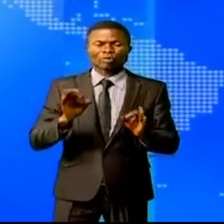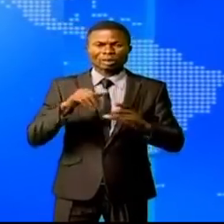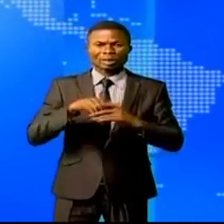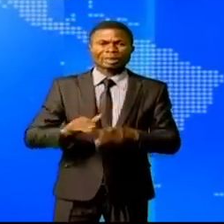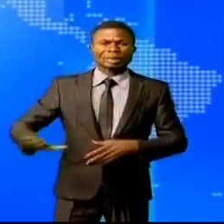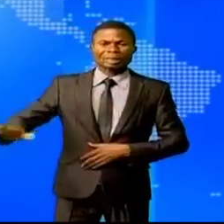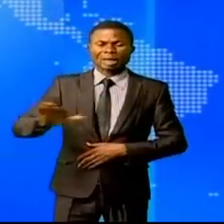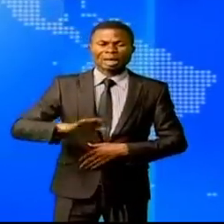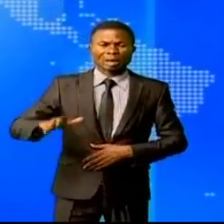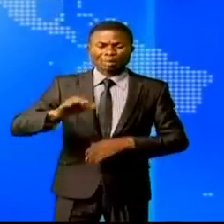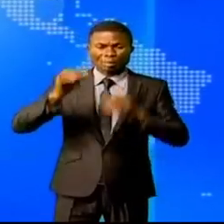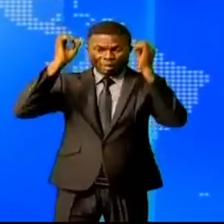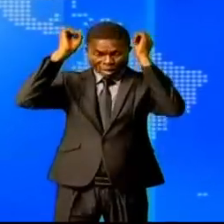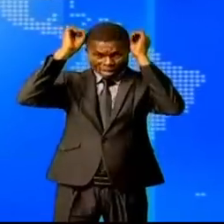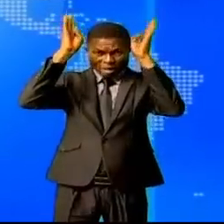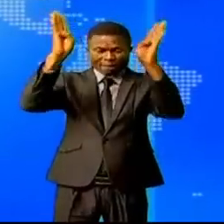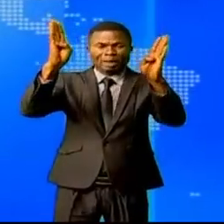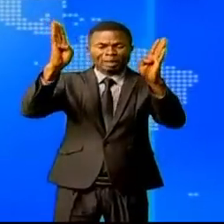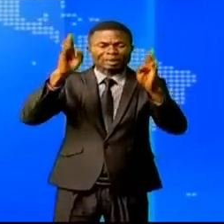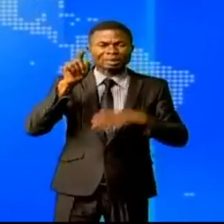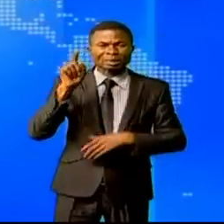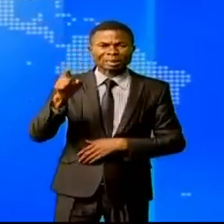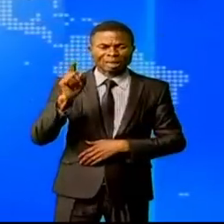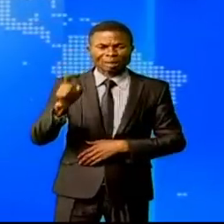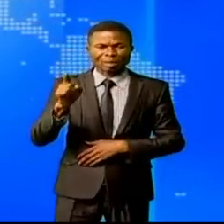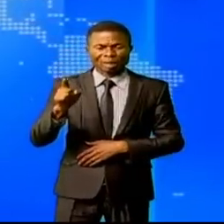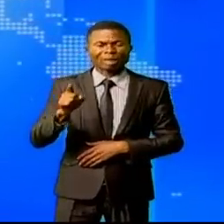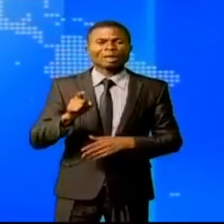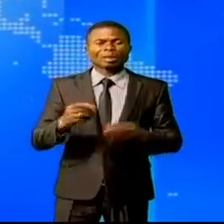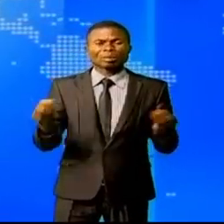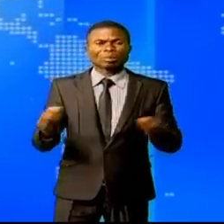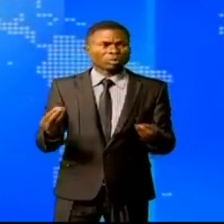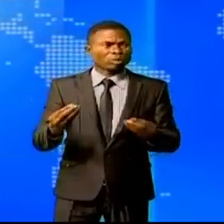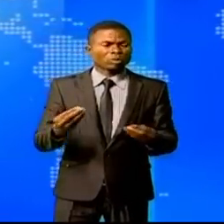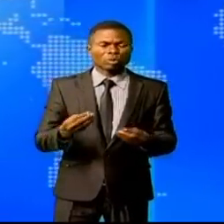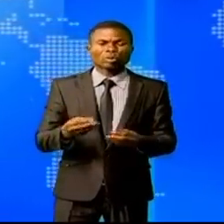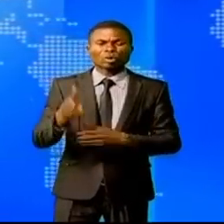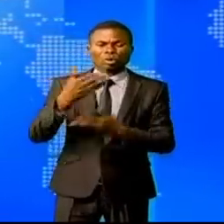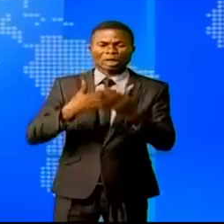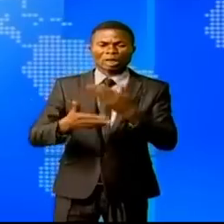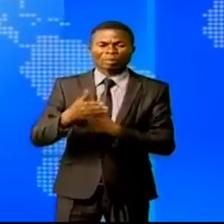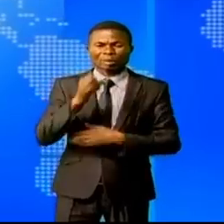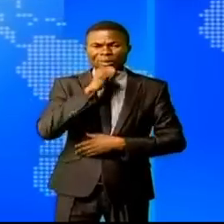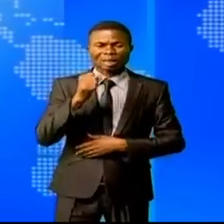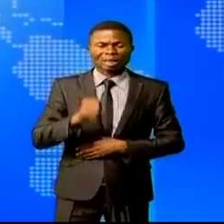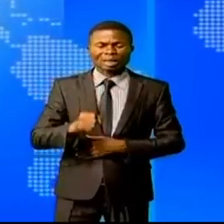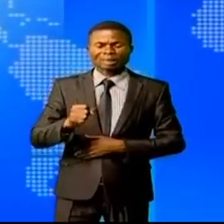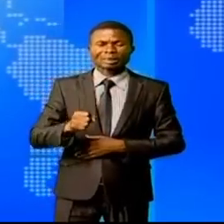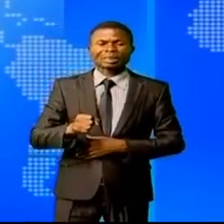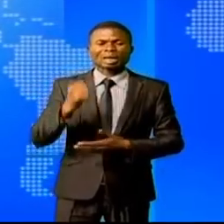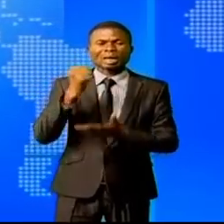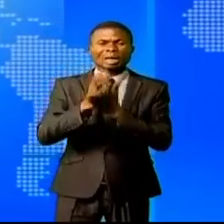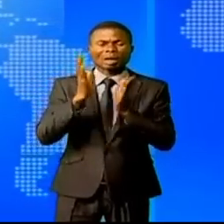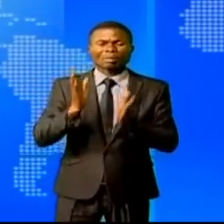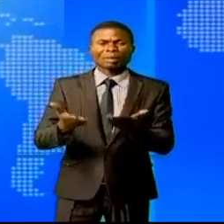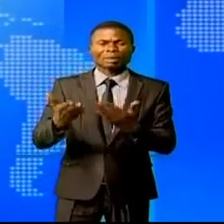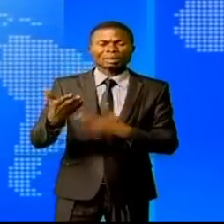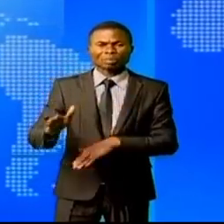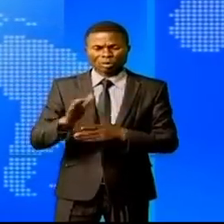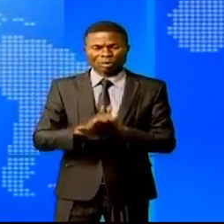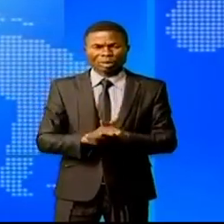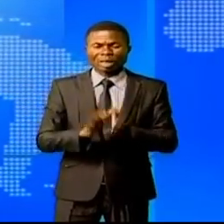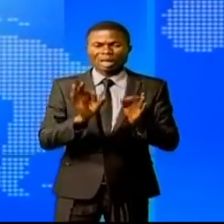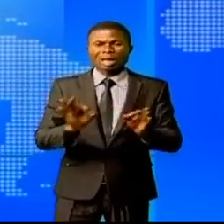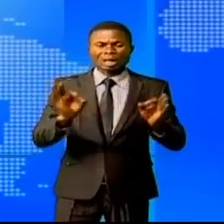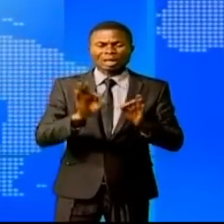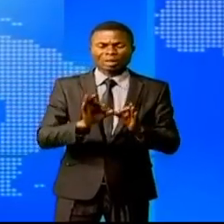plénipotentiaire de la République démocratique du Congo auprès de la République fédérale du Brésil. Vu la nécessité